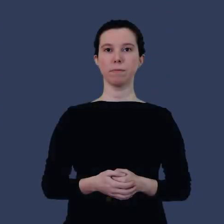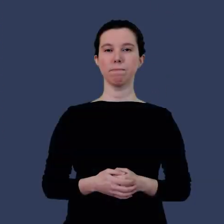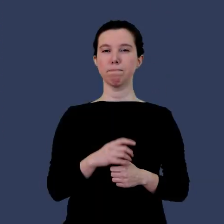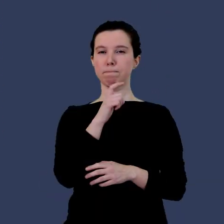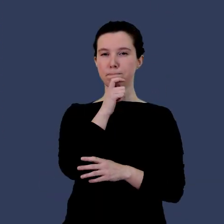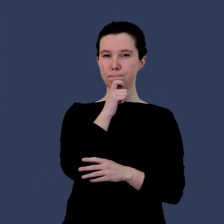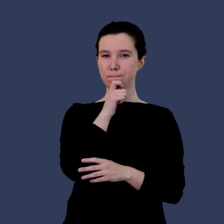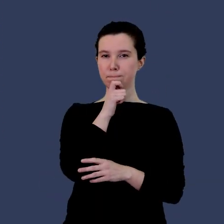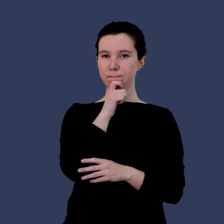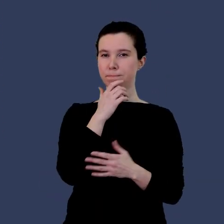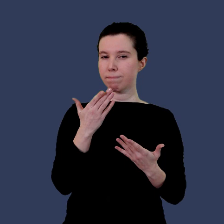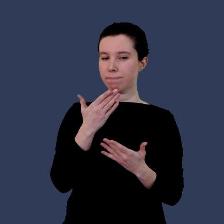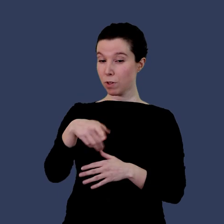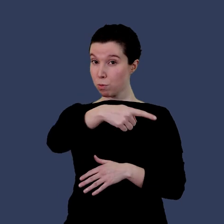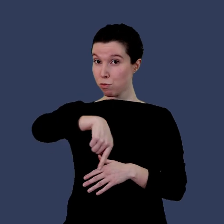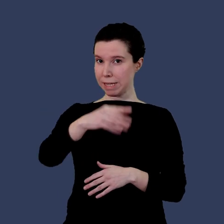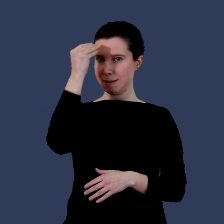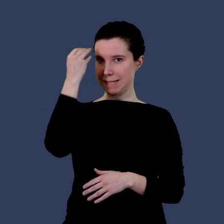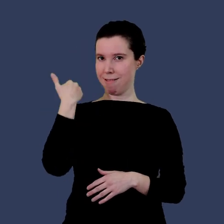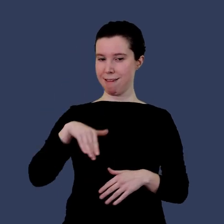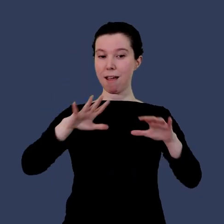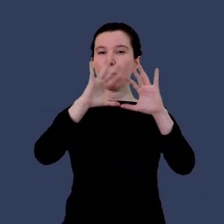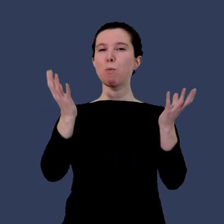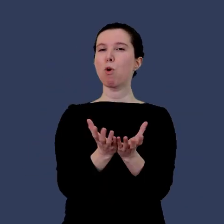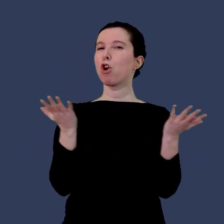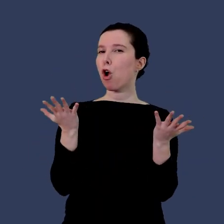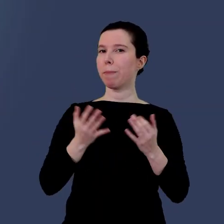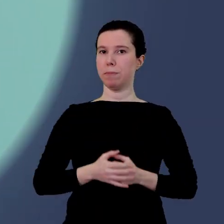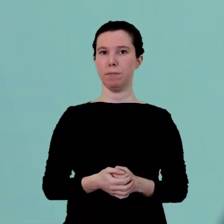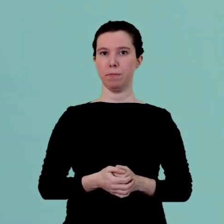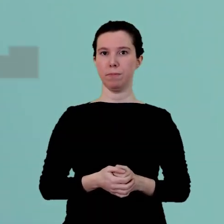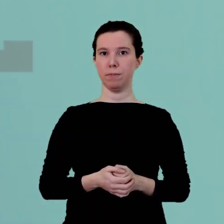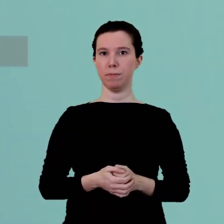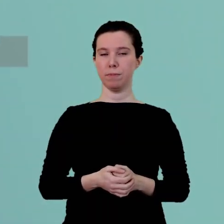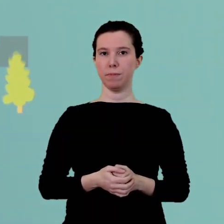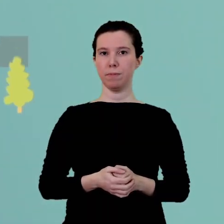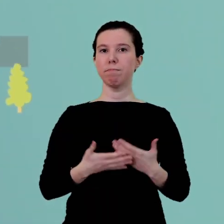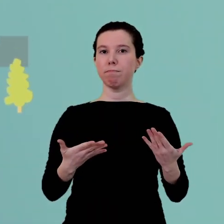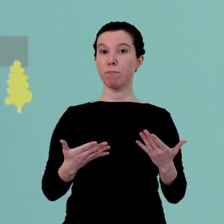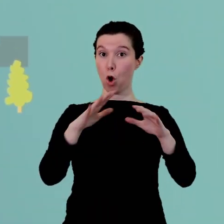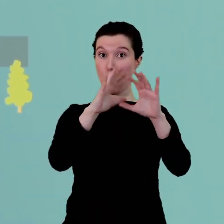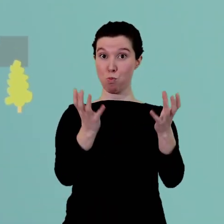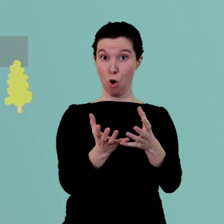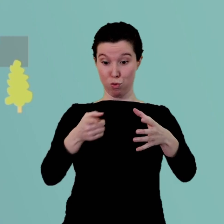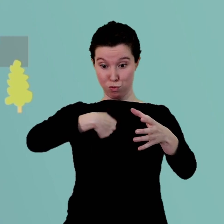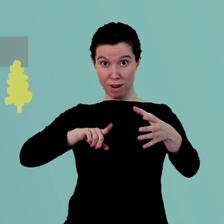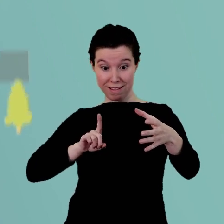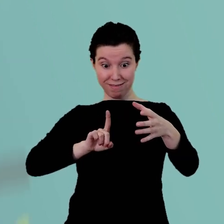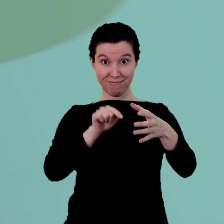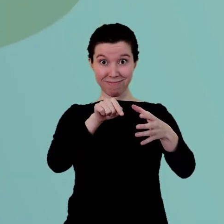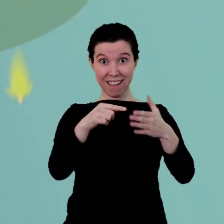El Alguna vegada heu pensat com és el vostre món? El món que ens envolta